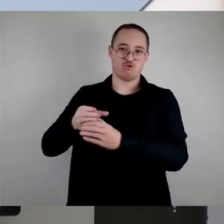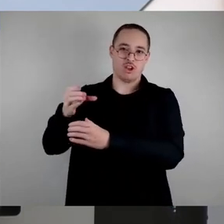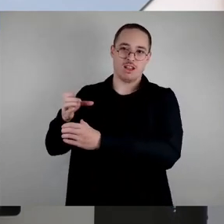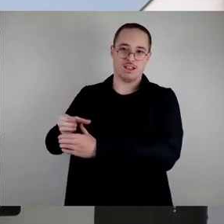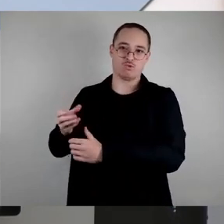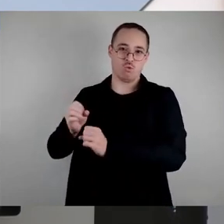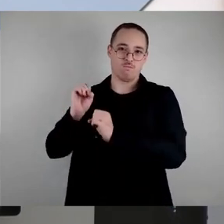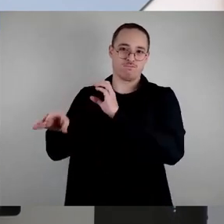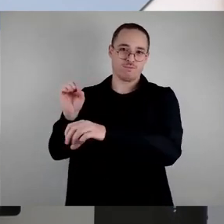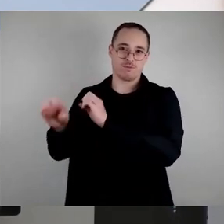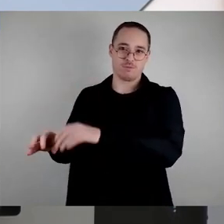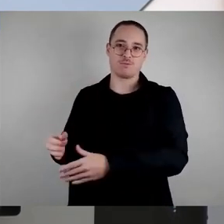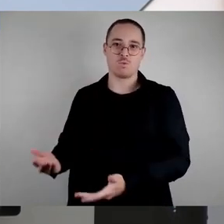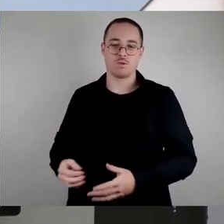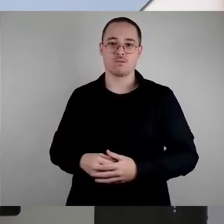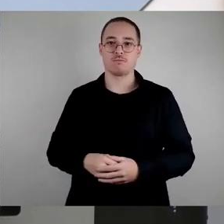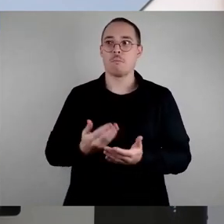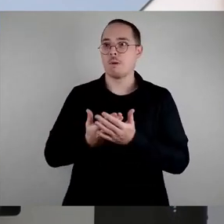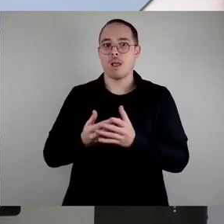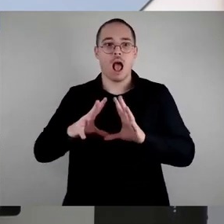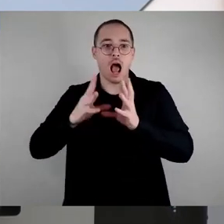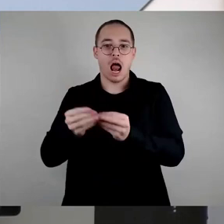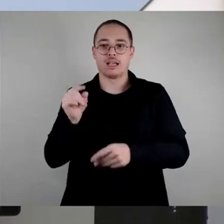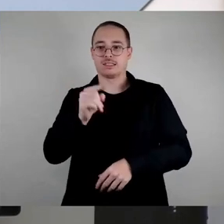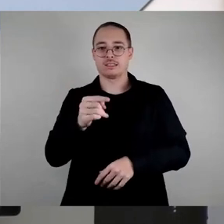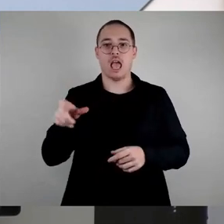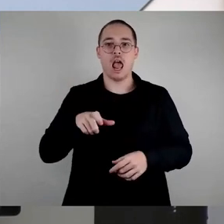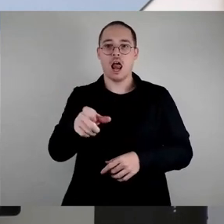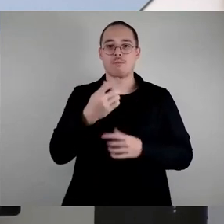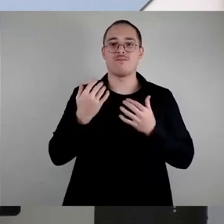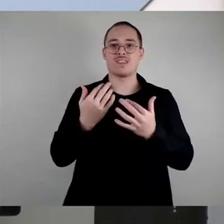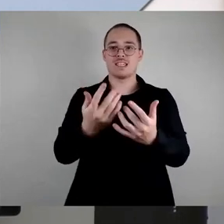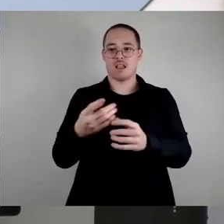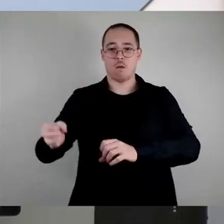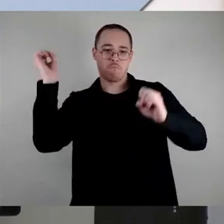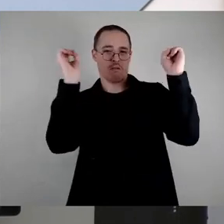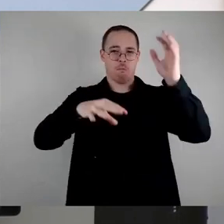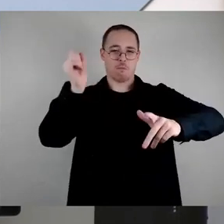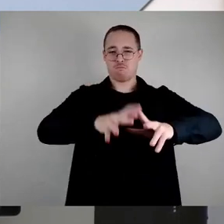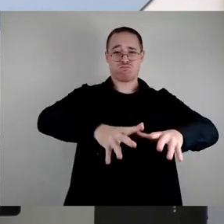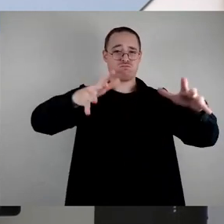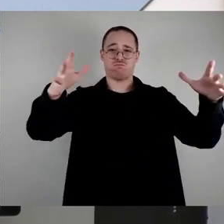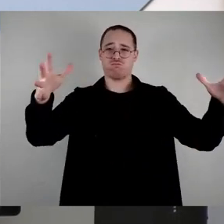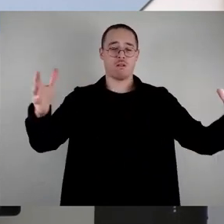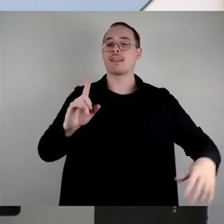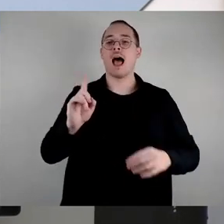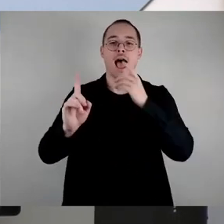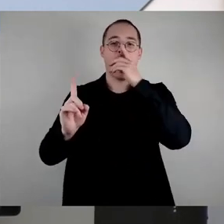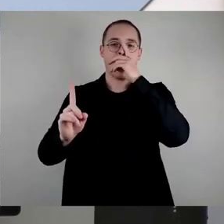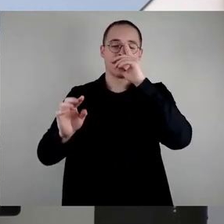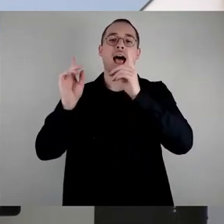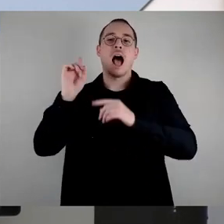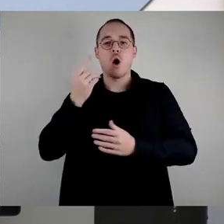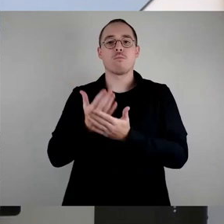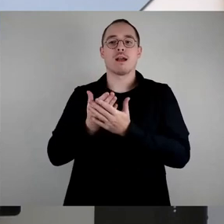die nicht alle sozusagen bei uns auf den Elbwiesen, da sind auch die Pizzakartons von der unteren Alaunstraße mit dabei. Aber das